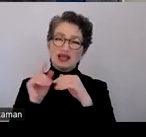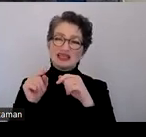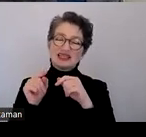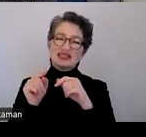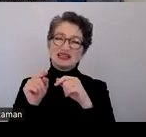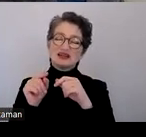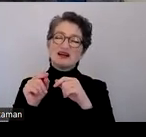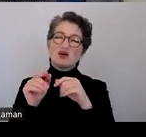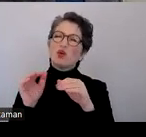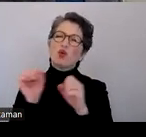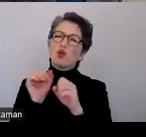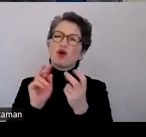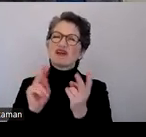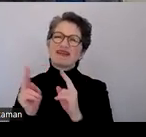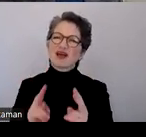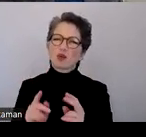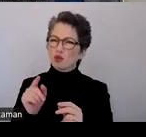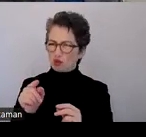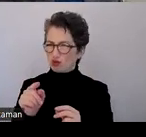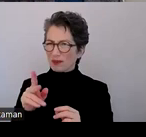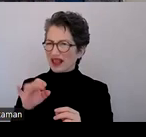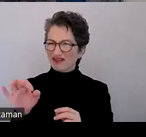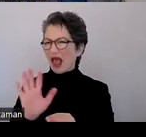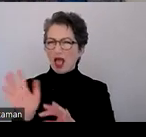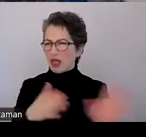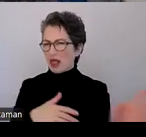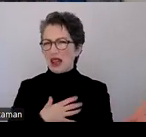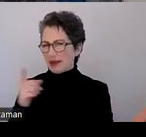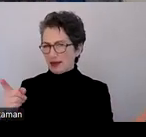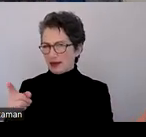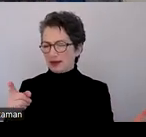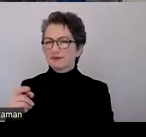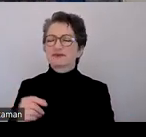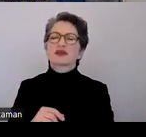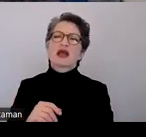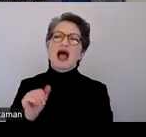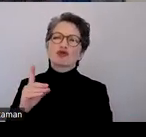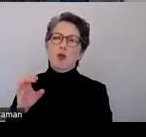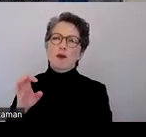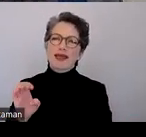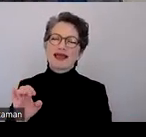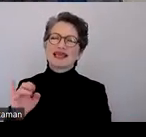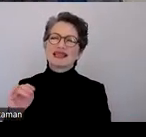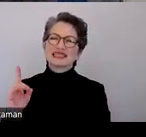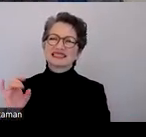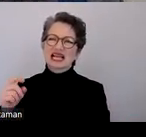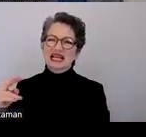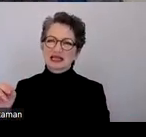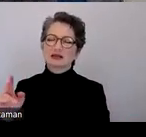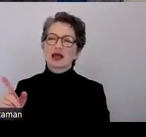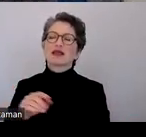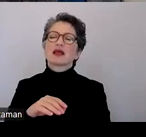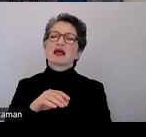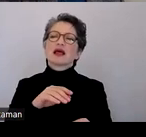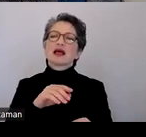was sehr aufwendig ist, dann nimmt man am besten Adobe InDesign. Da werden nämlich die Formularfelder übertragen ins PDF. Das